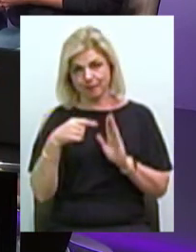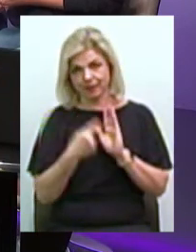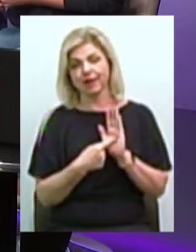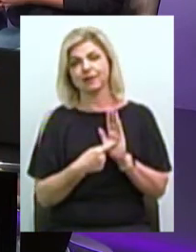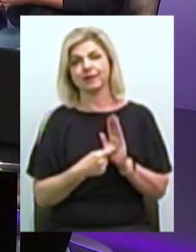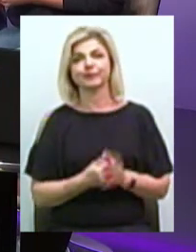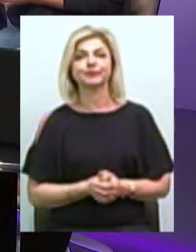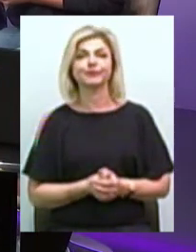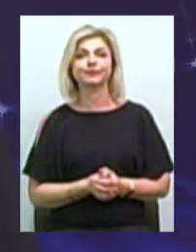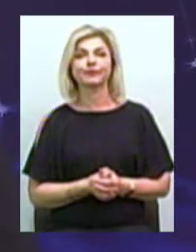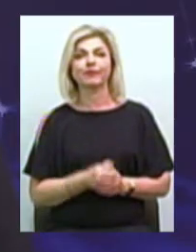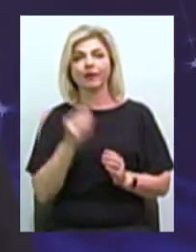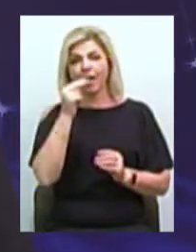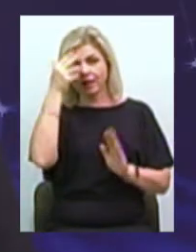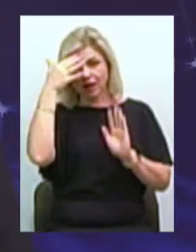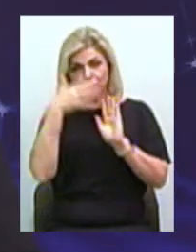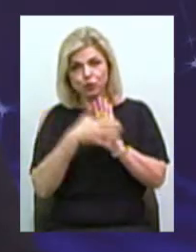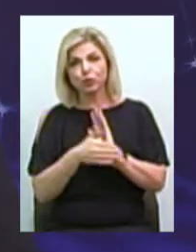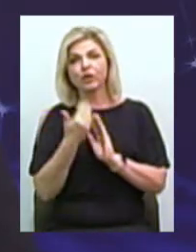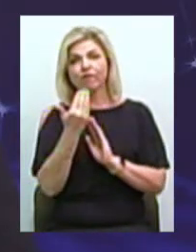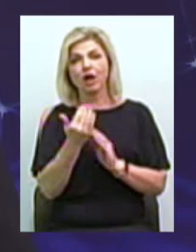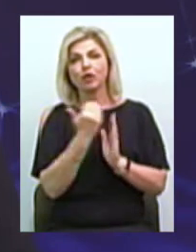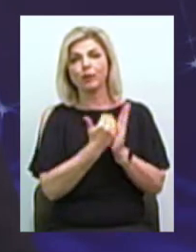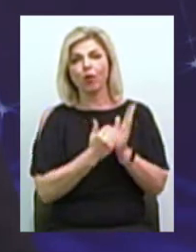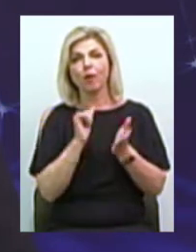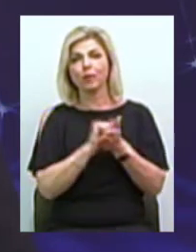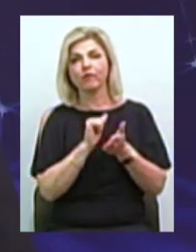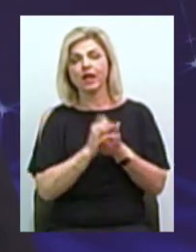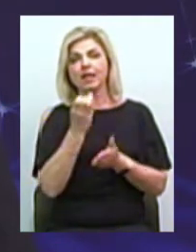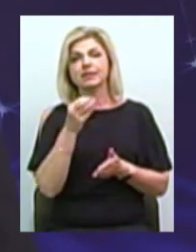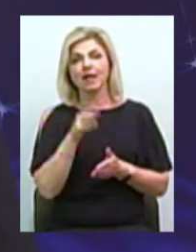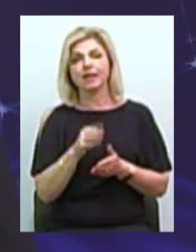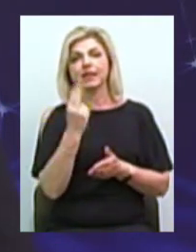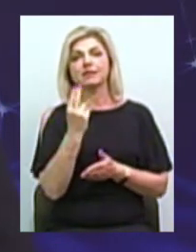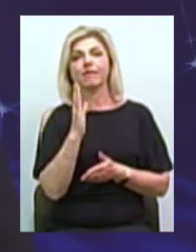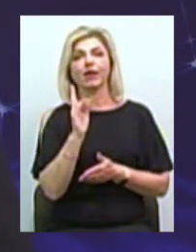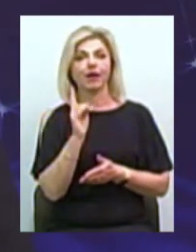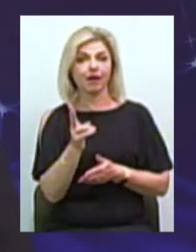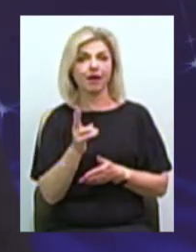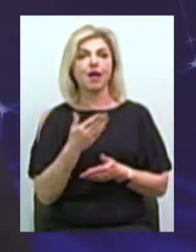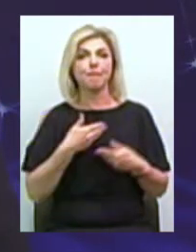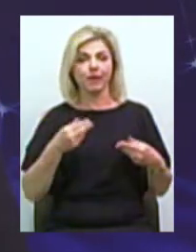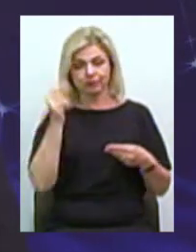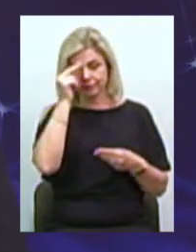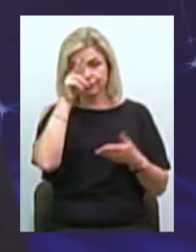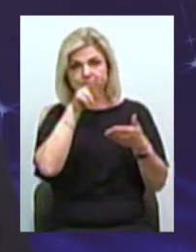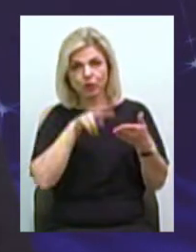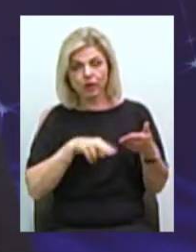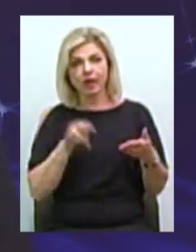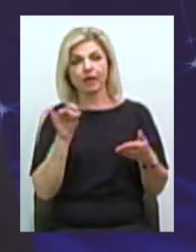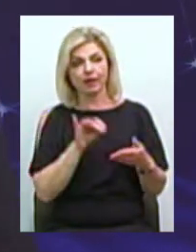відповідь Аналізуючи програму, яка опублікована на сайті Центральної виборчої комісії, ми проаналізували та